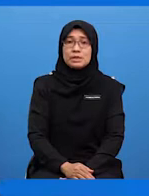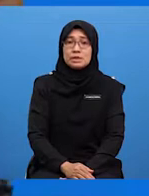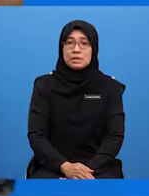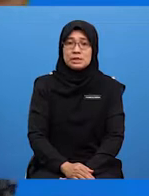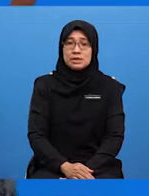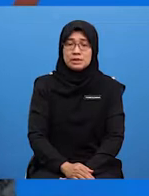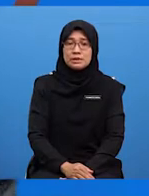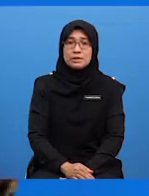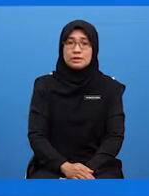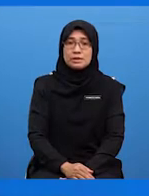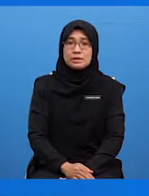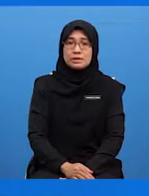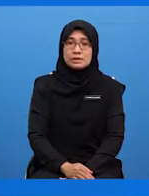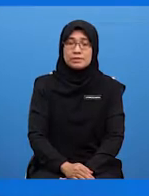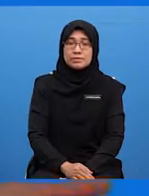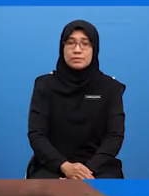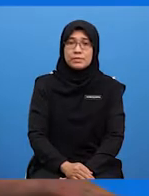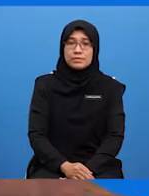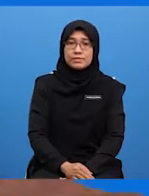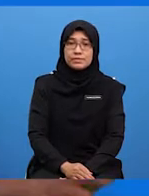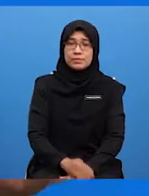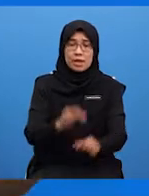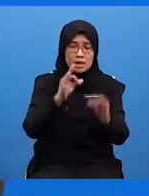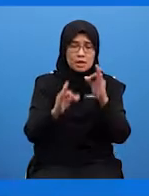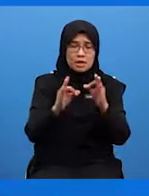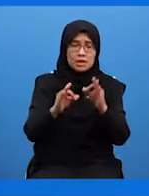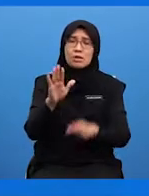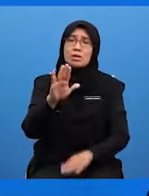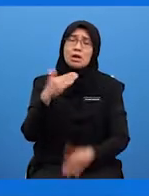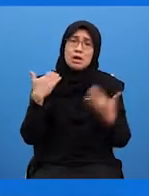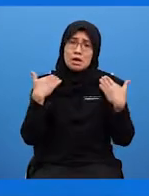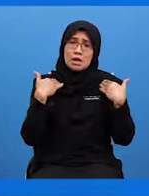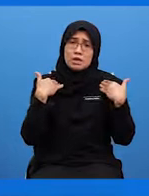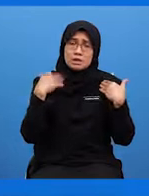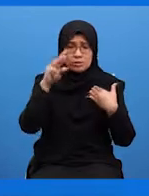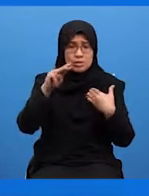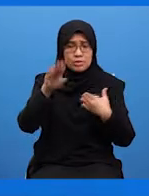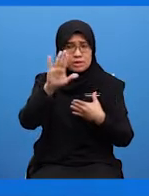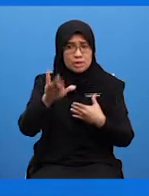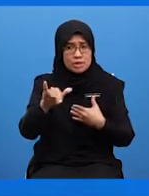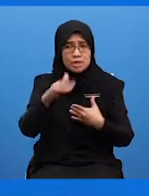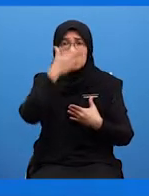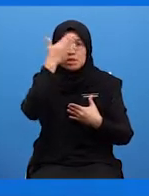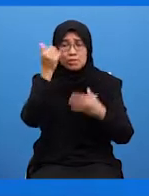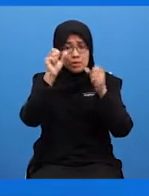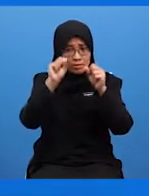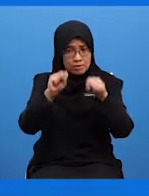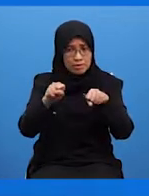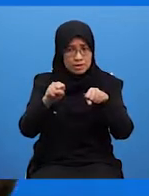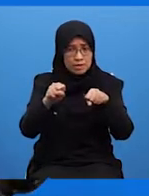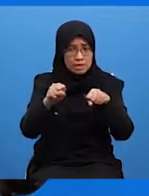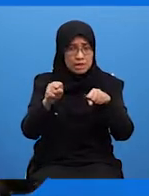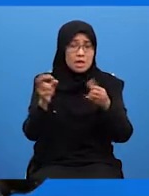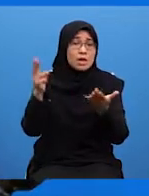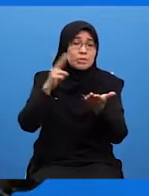boleh jadi yang terbaik Kalau anda ingat Ataupun Ya Jika ada pelajar-pelajar yang lupa Boleh ulang tonton rancangan TV pendidikan ini Betul Ataupun